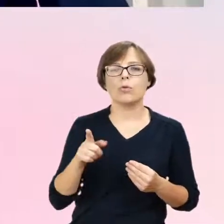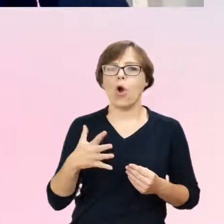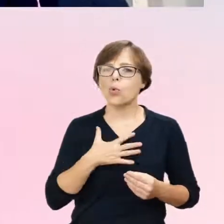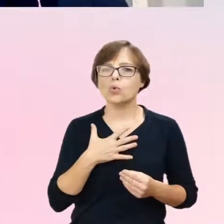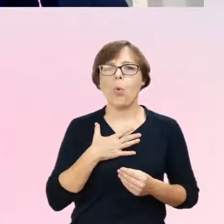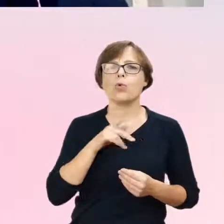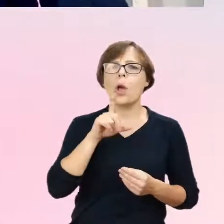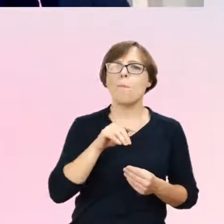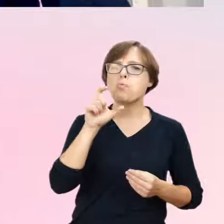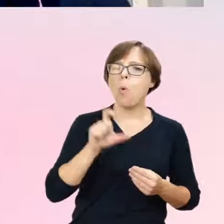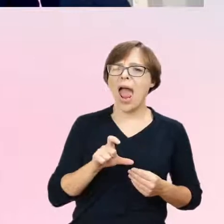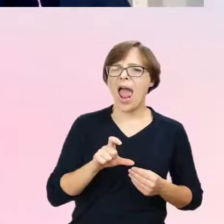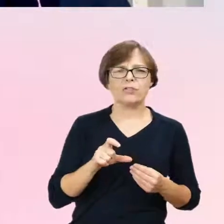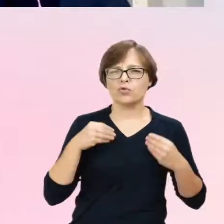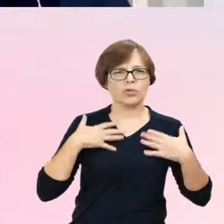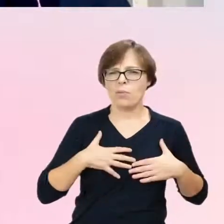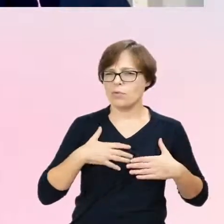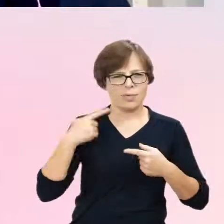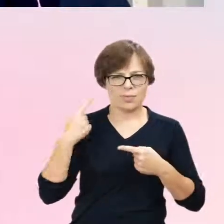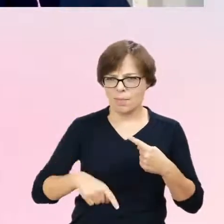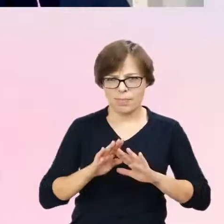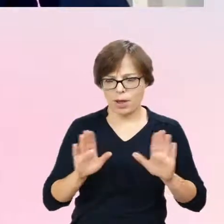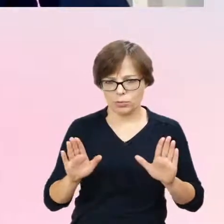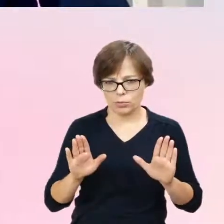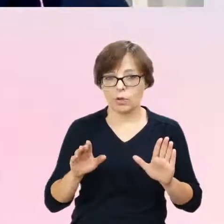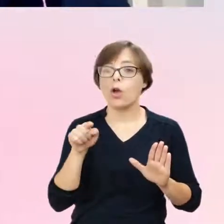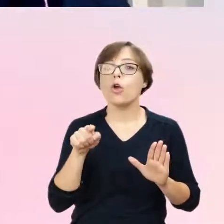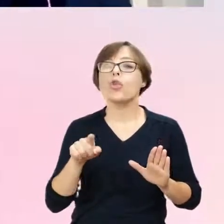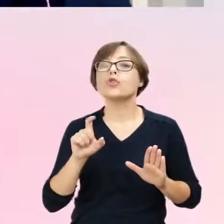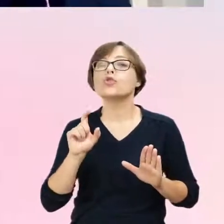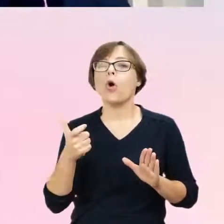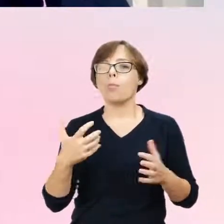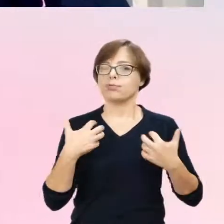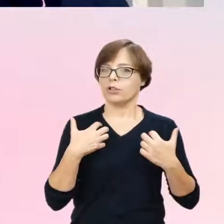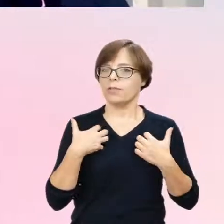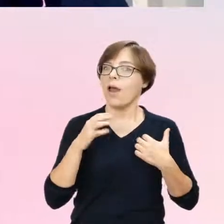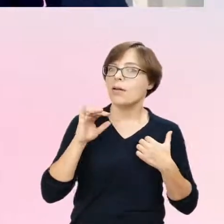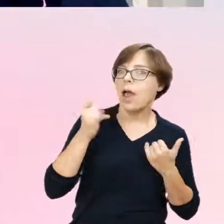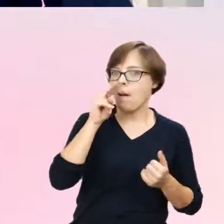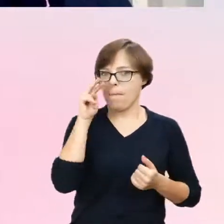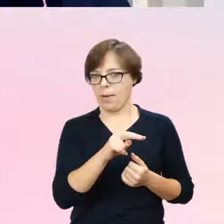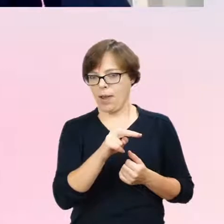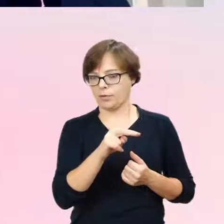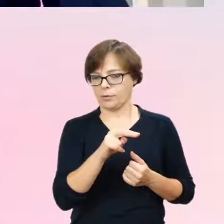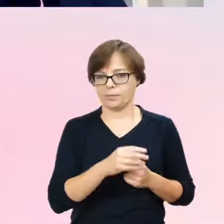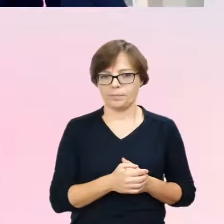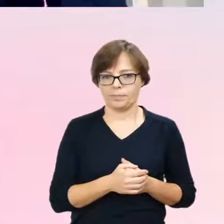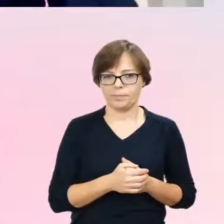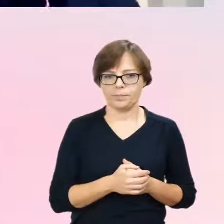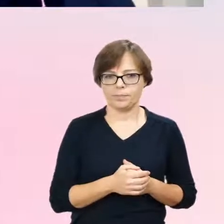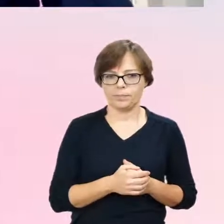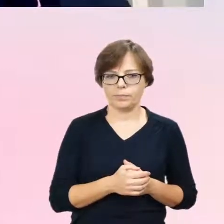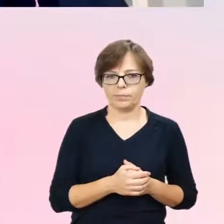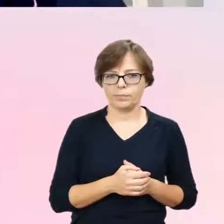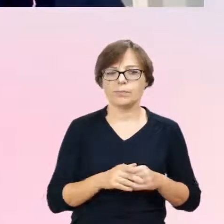niezgodności płci w odniesieniu do tego, z kim, w odniesieniu do kogo